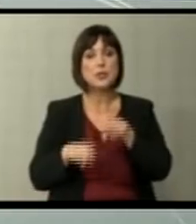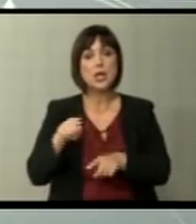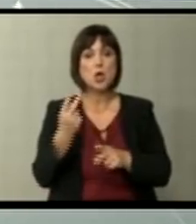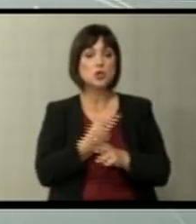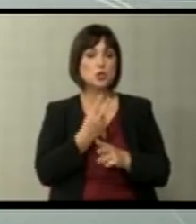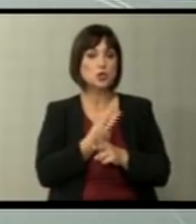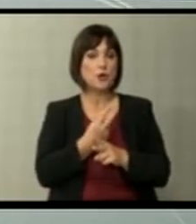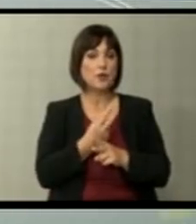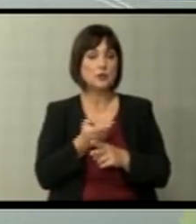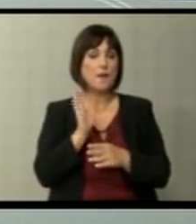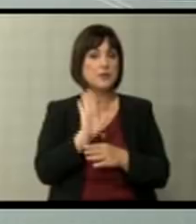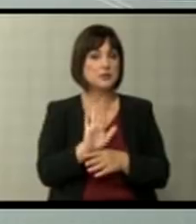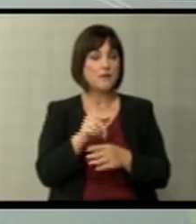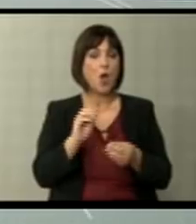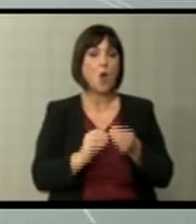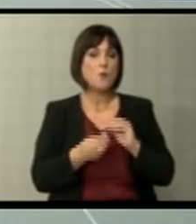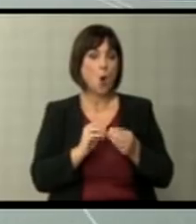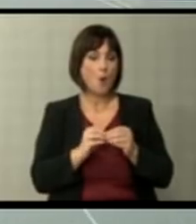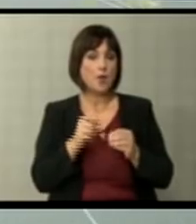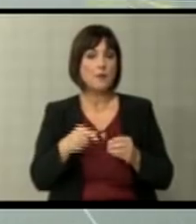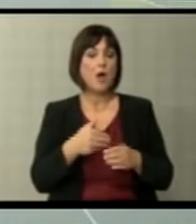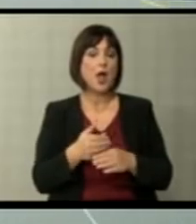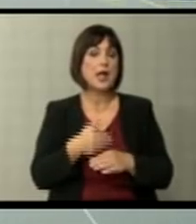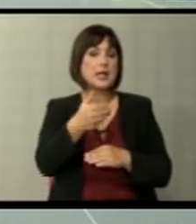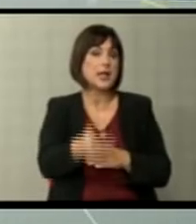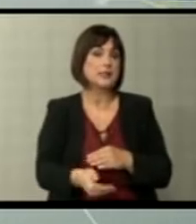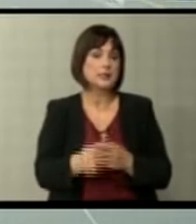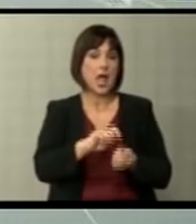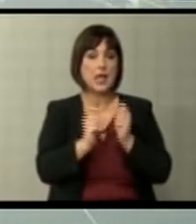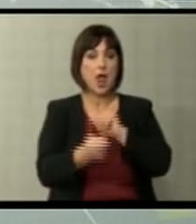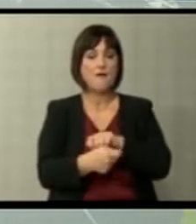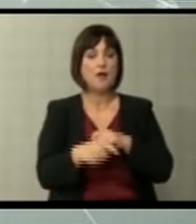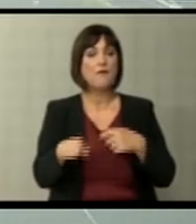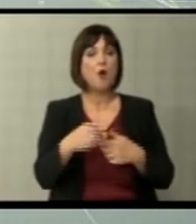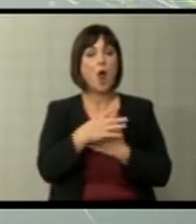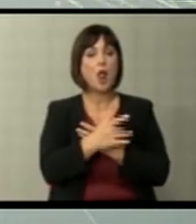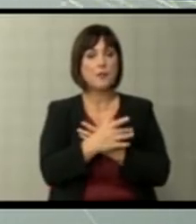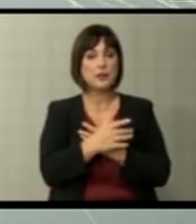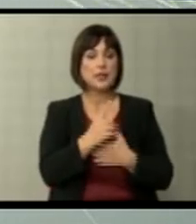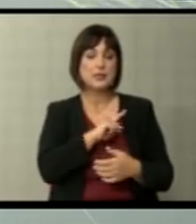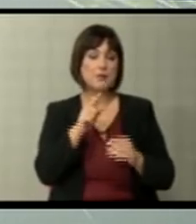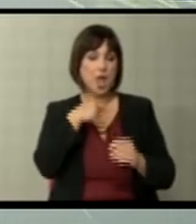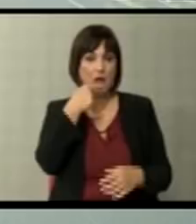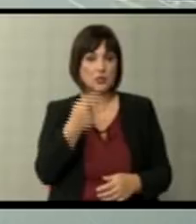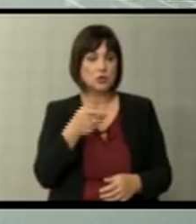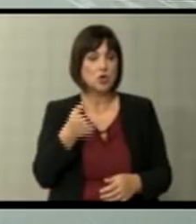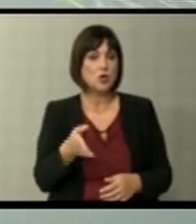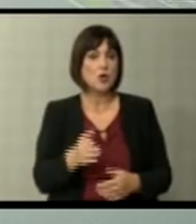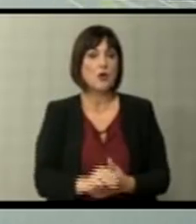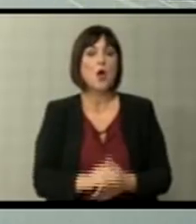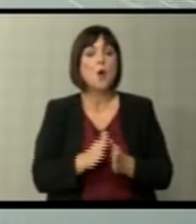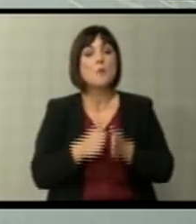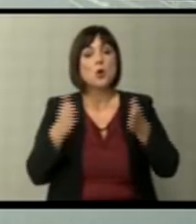земји одново представува проблем пред се поради за доцнетите можеви реформи во Албанија. Не би рекол, значи,